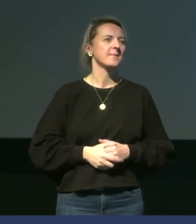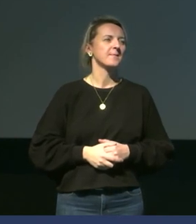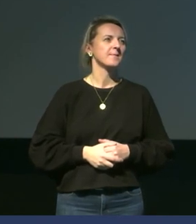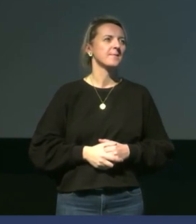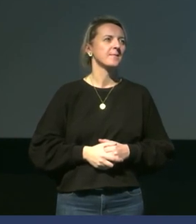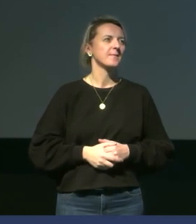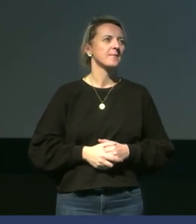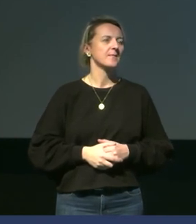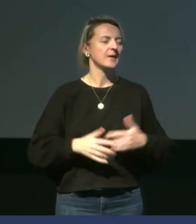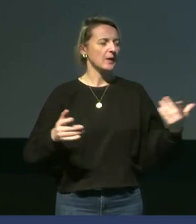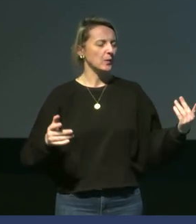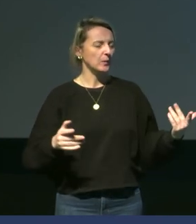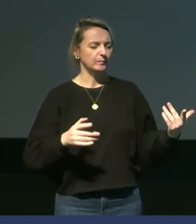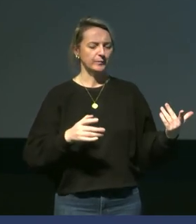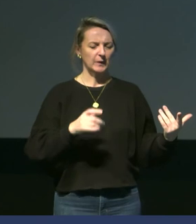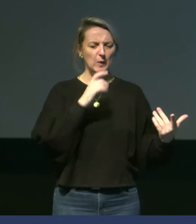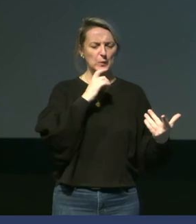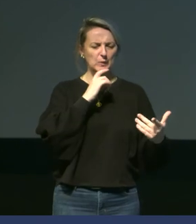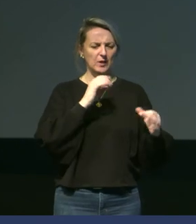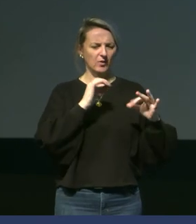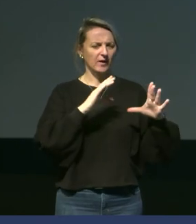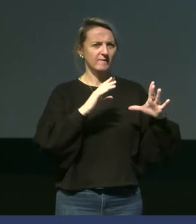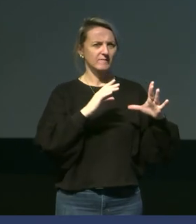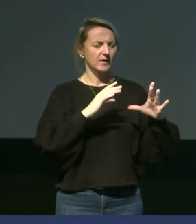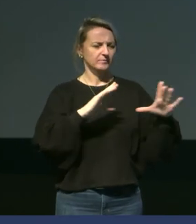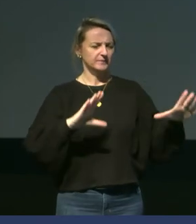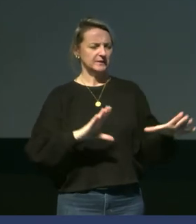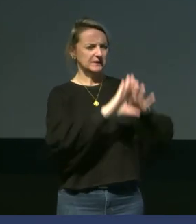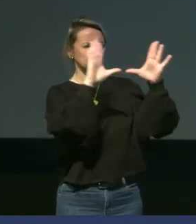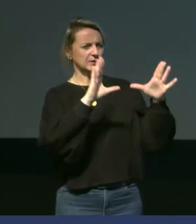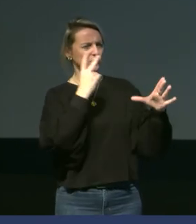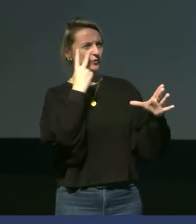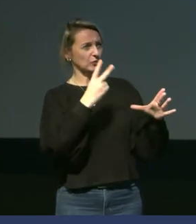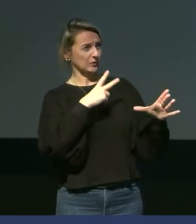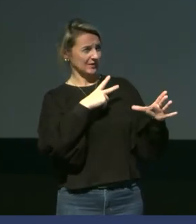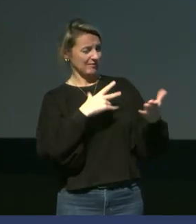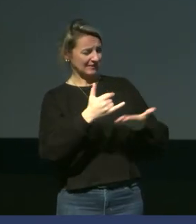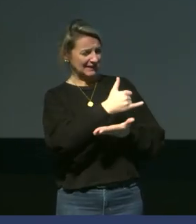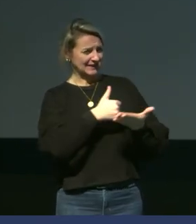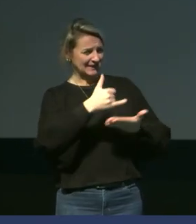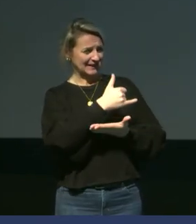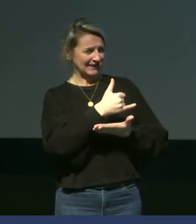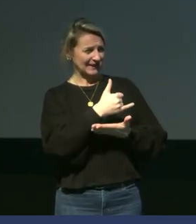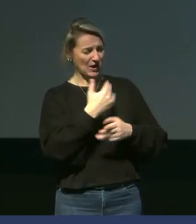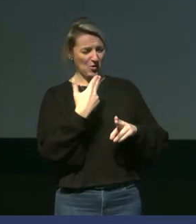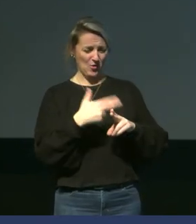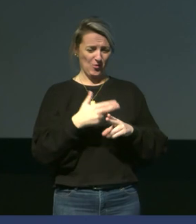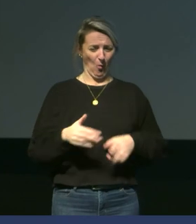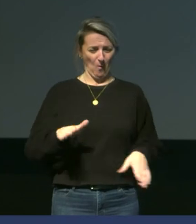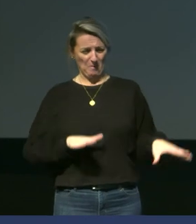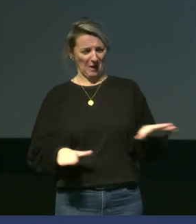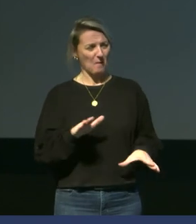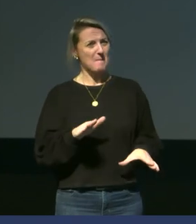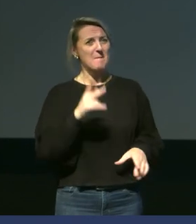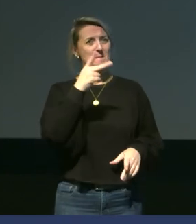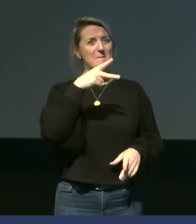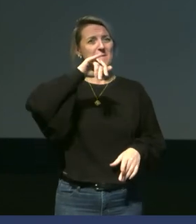J'ai cru voir sur l'une de vos illustrations sur l'archipel de Crozet que l'une des îles s'appelait l'île des Pingouins. Est-ce que vous comptez lancer une pétition nationale pour